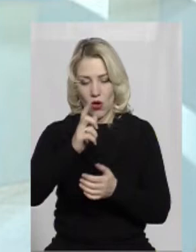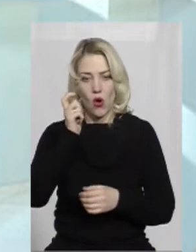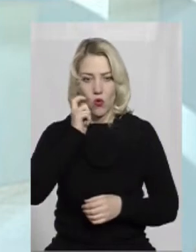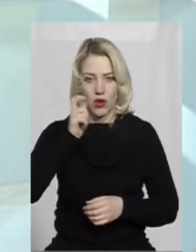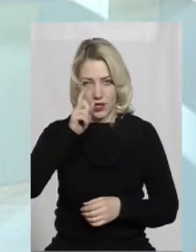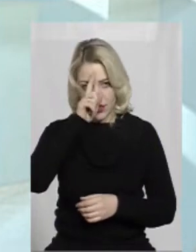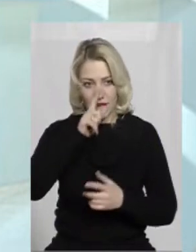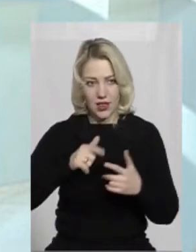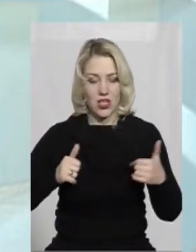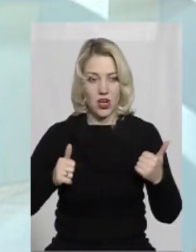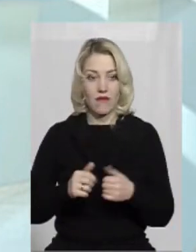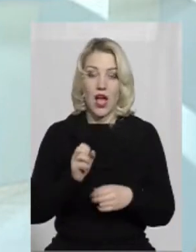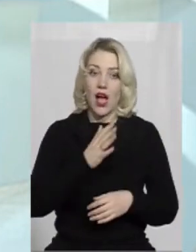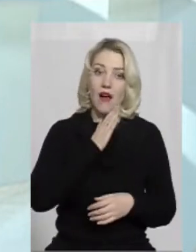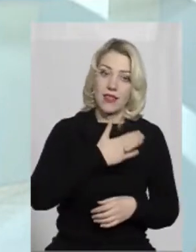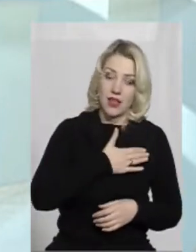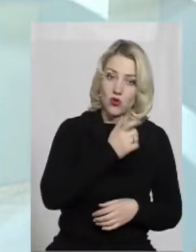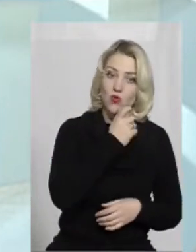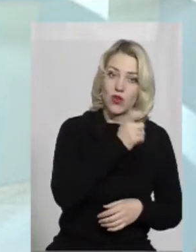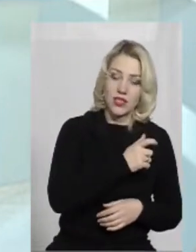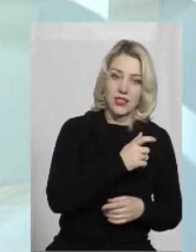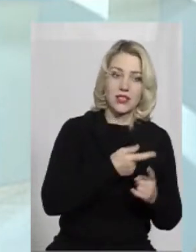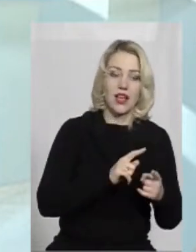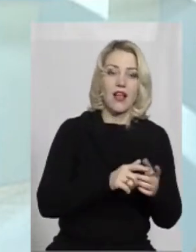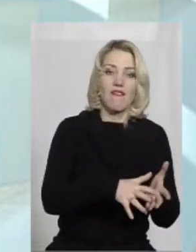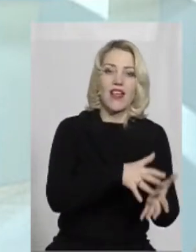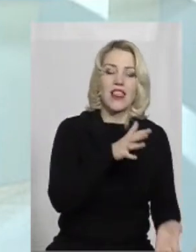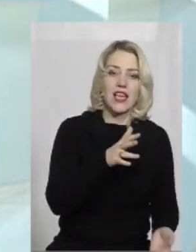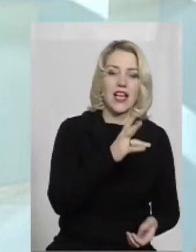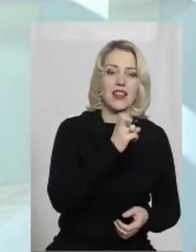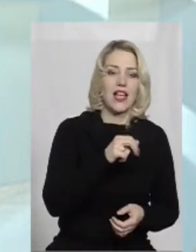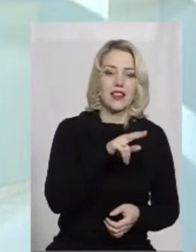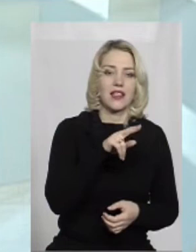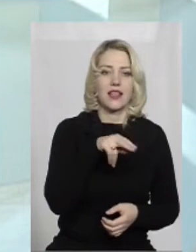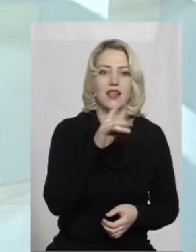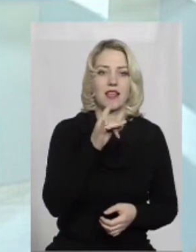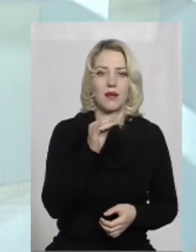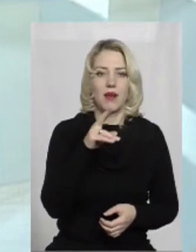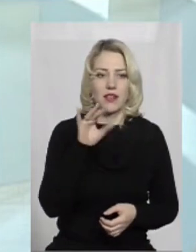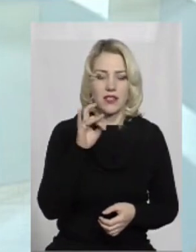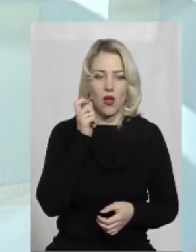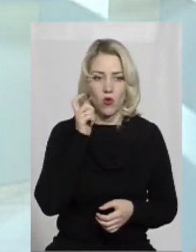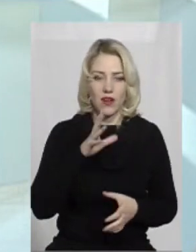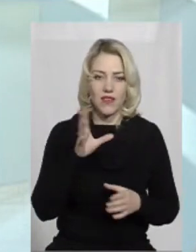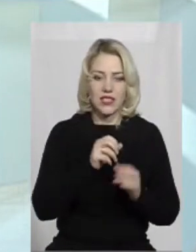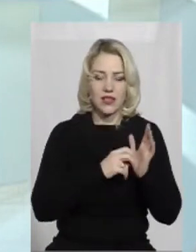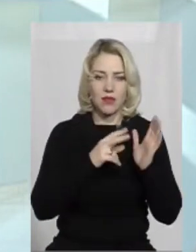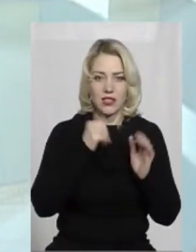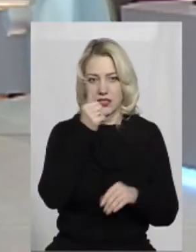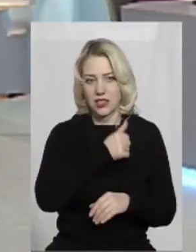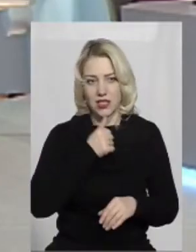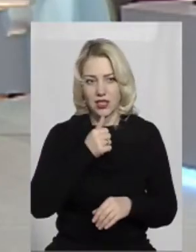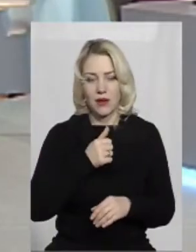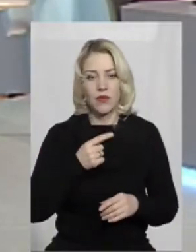державність. В той час, як українська, наша інтелігенція великої, надніпрянської України, весь 17-й рік, якщо ми згадаємо